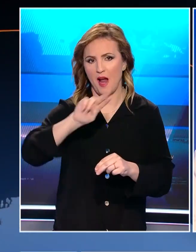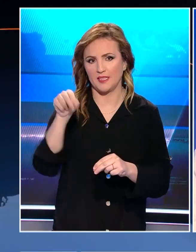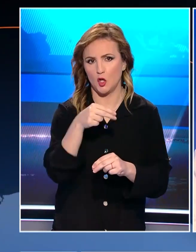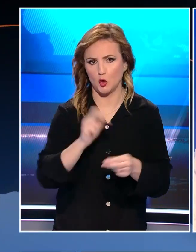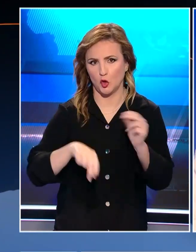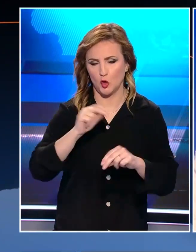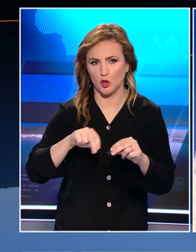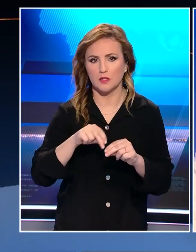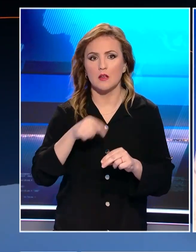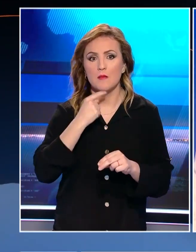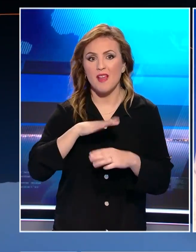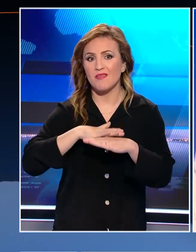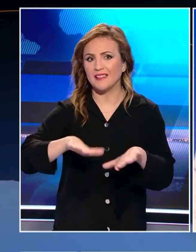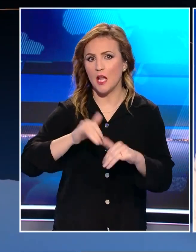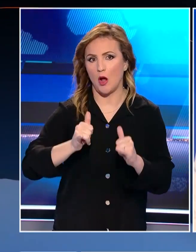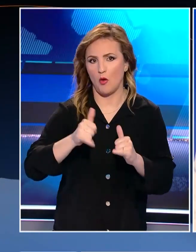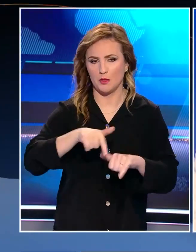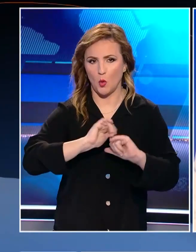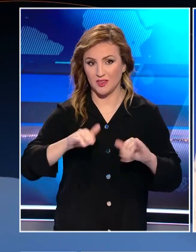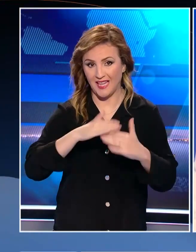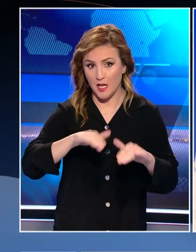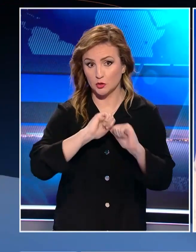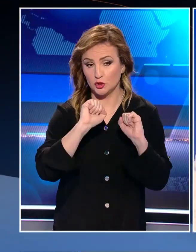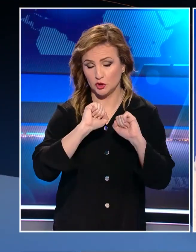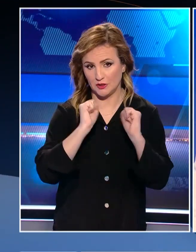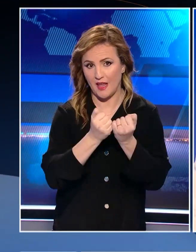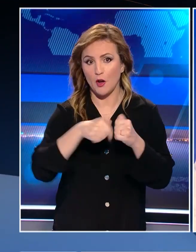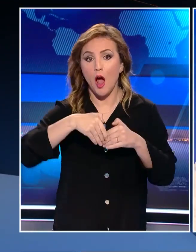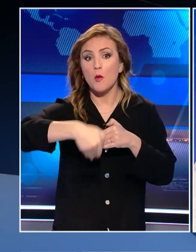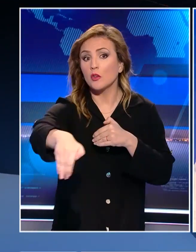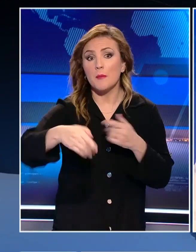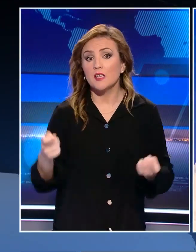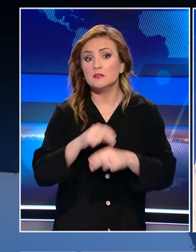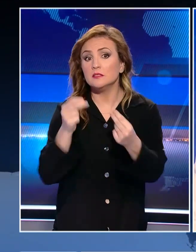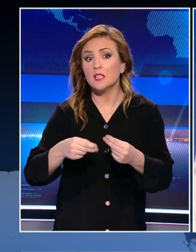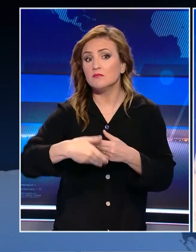δεν έχουν φαίνεται τελειώσει. Τι πρέπει να περιμένουμε από εδώ και πέρα είναι το ερώτημα.